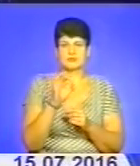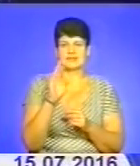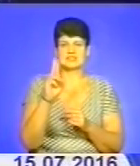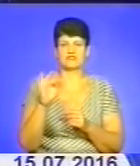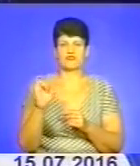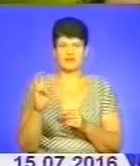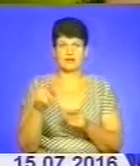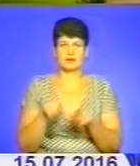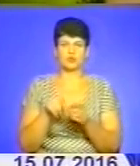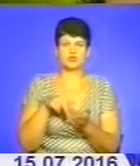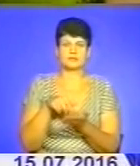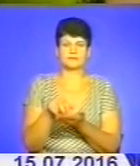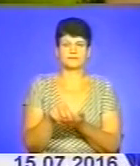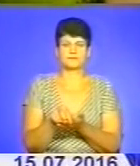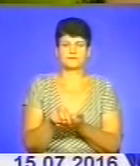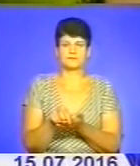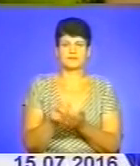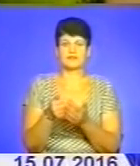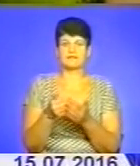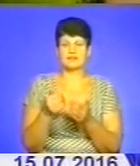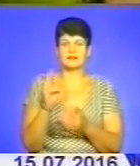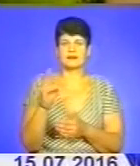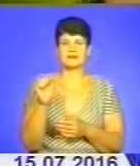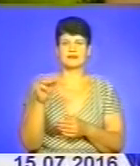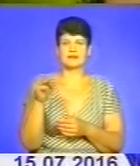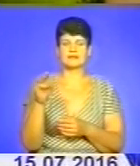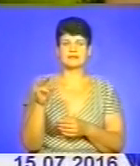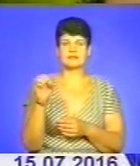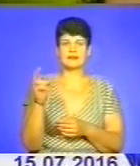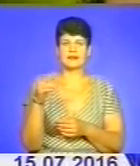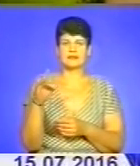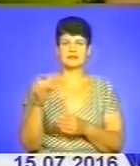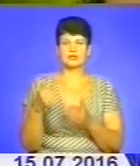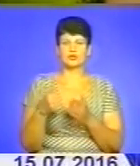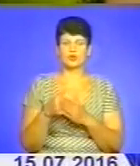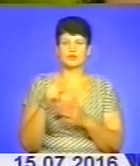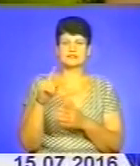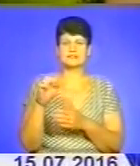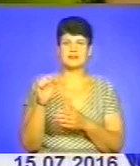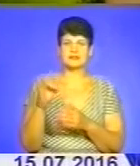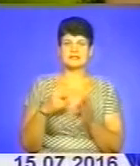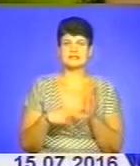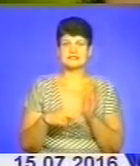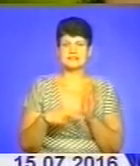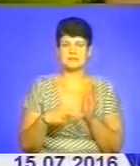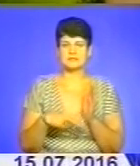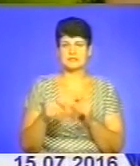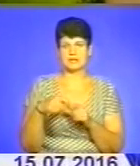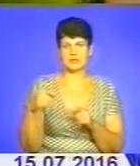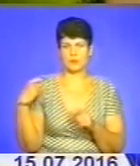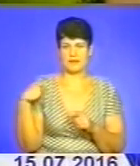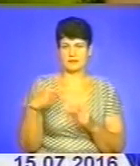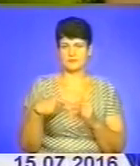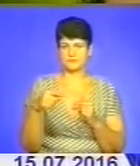колоні Прочан. Від катедри у Тернополі до собору у Зарваниці майже 70 кілометрів,